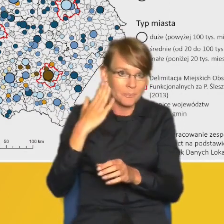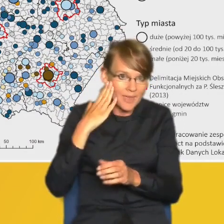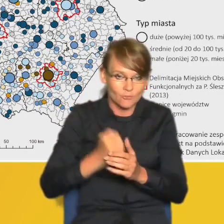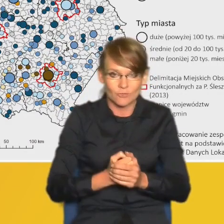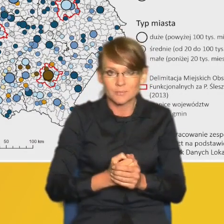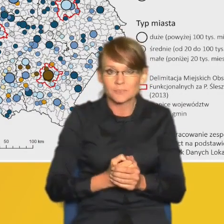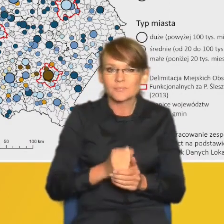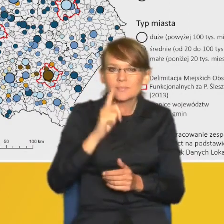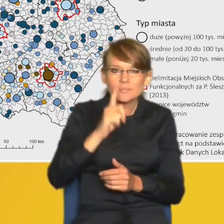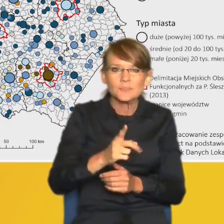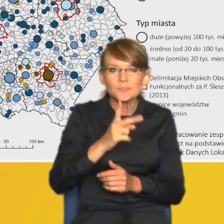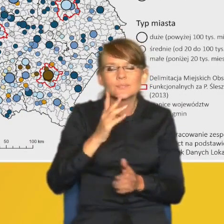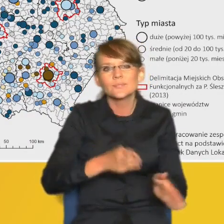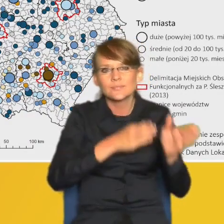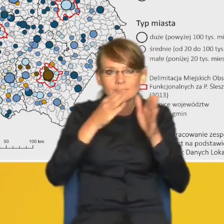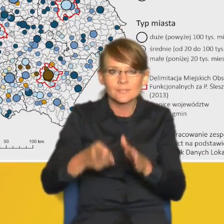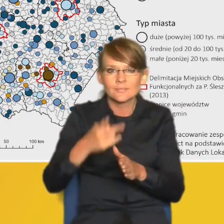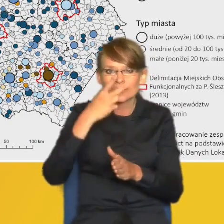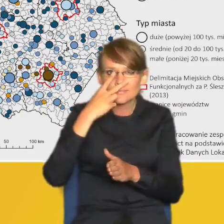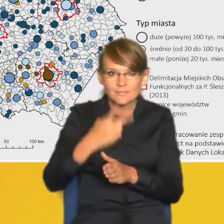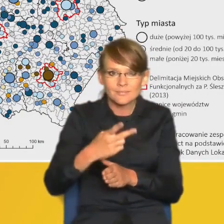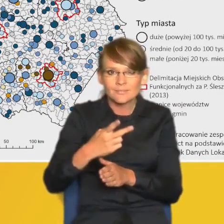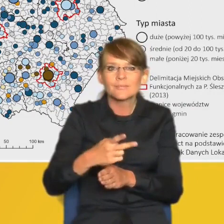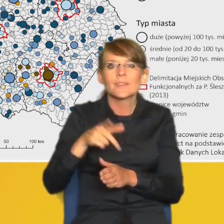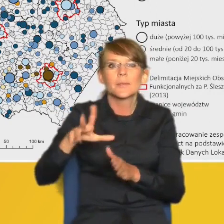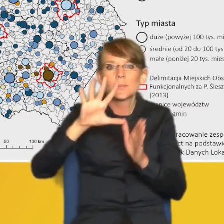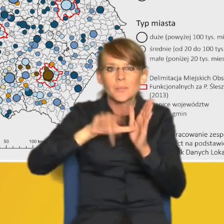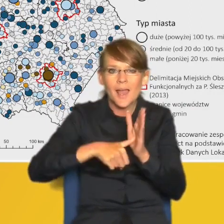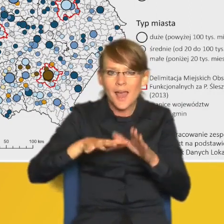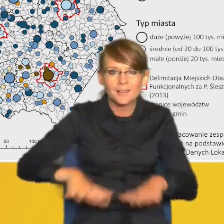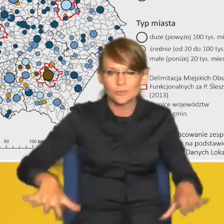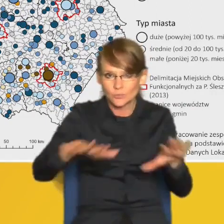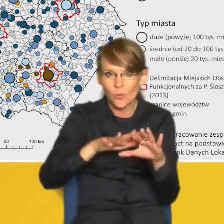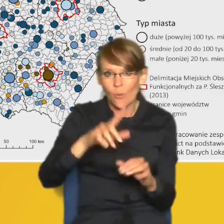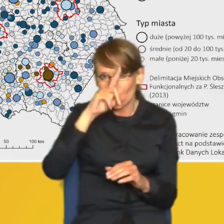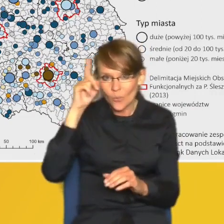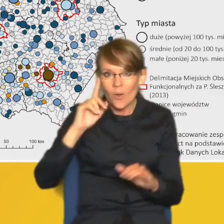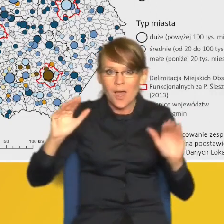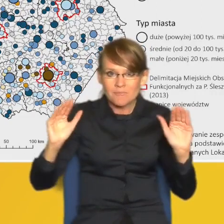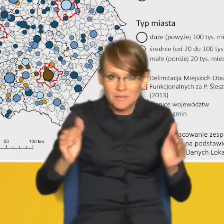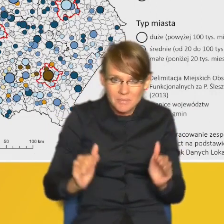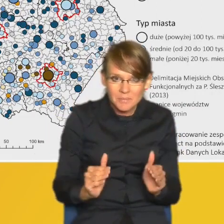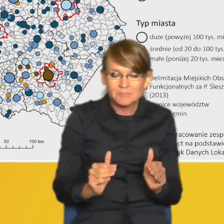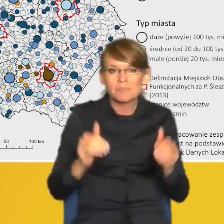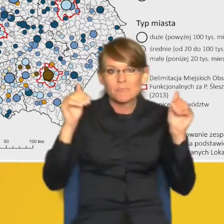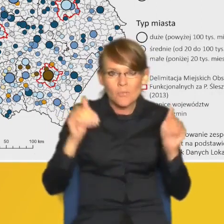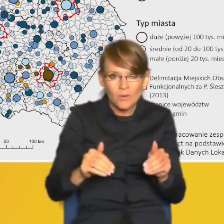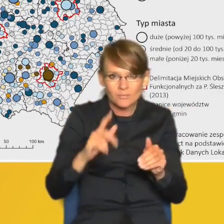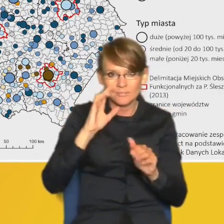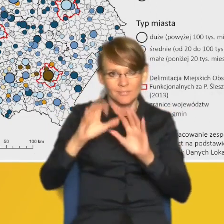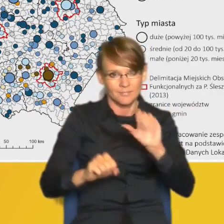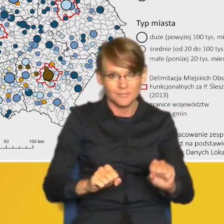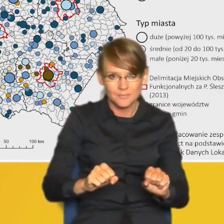skalę wyludniania się miast według poszczególnych ich typów, możemy zaobserwować, że szczególnie tym procesem